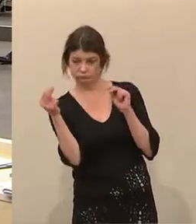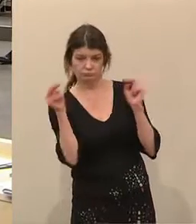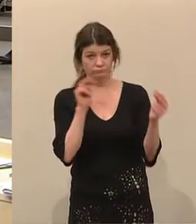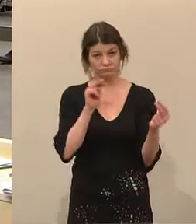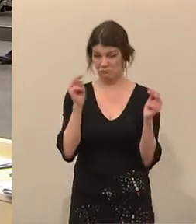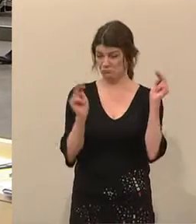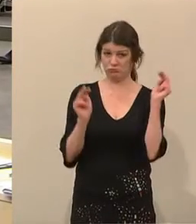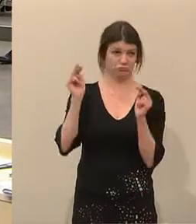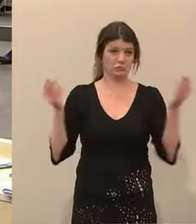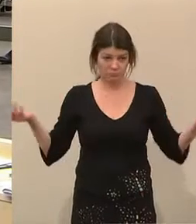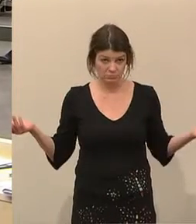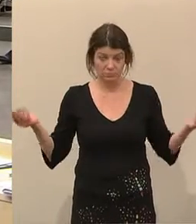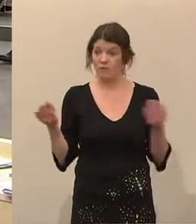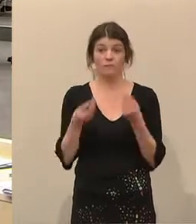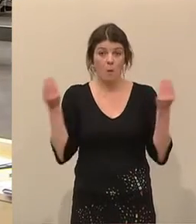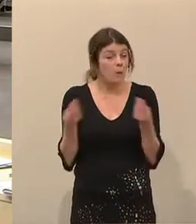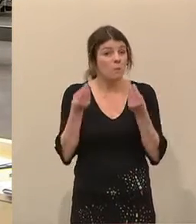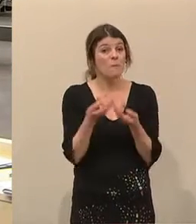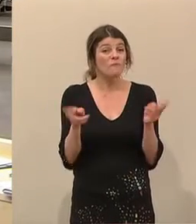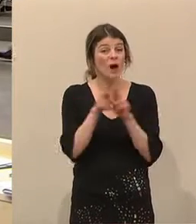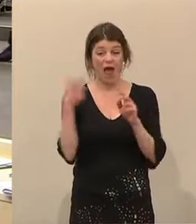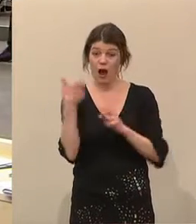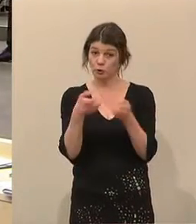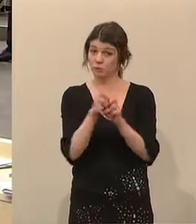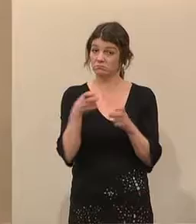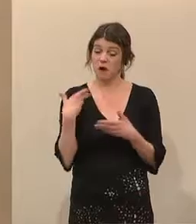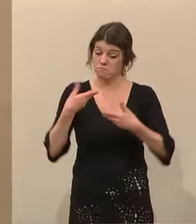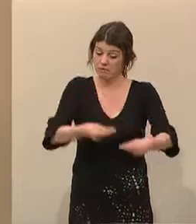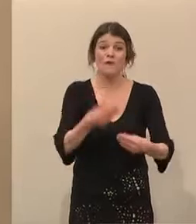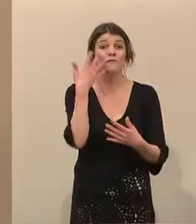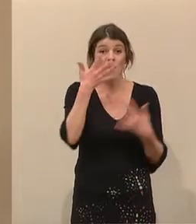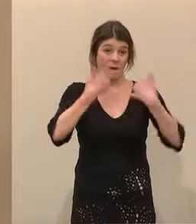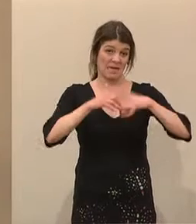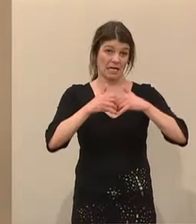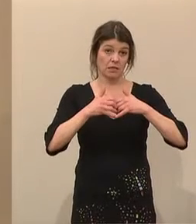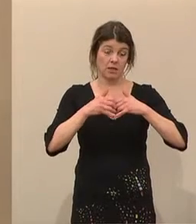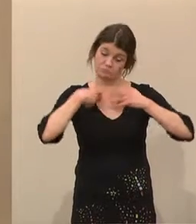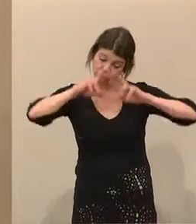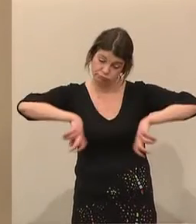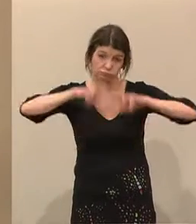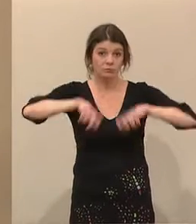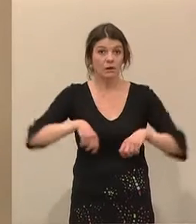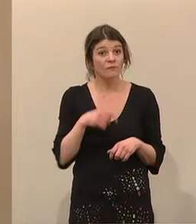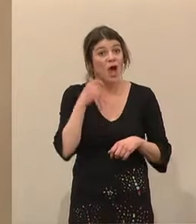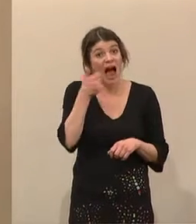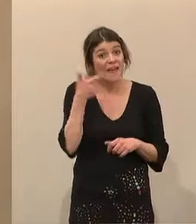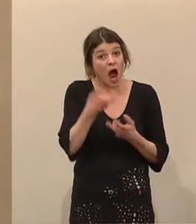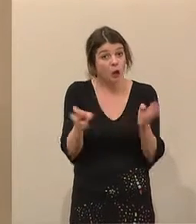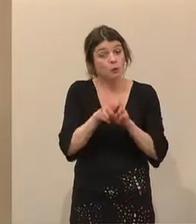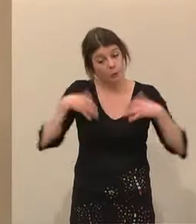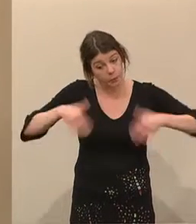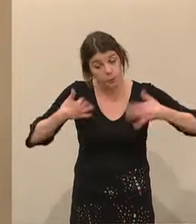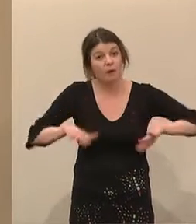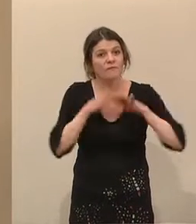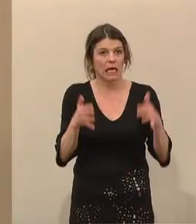unterschiedlich sind, denn wir haben im Umweltausschuss fünf Berichte durchgearbeitet. Das ist relativ viel für einen Ausschuss. Die Frau Minister ist